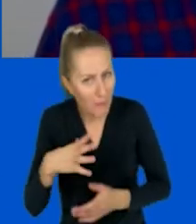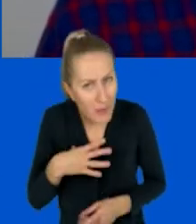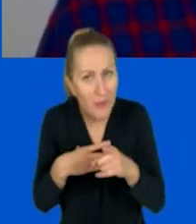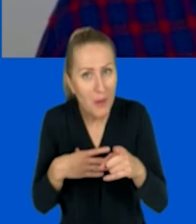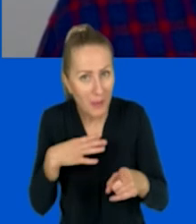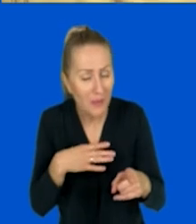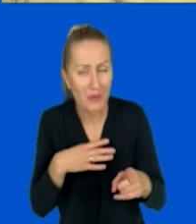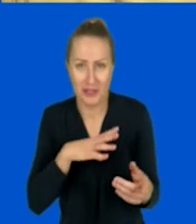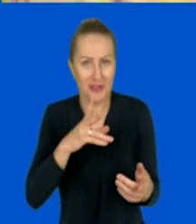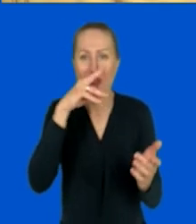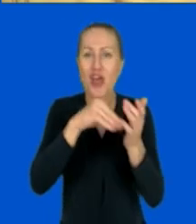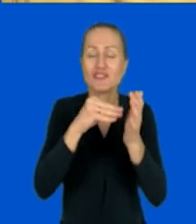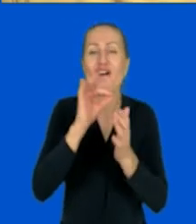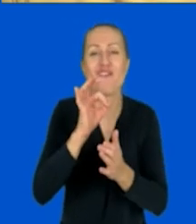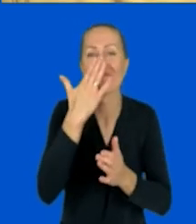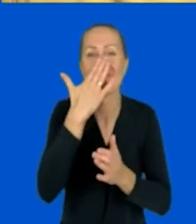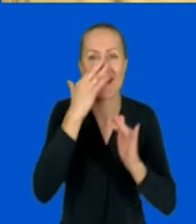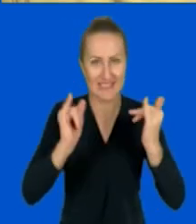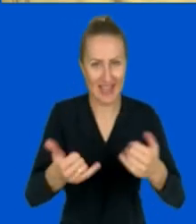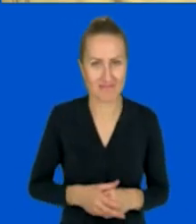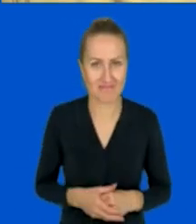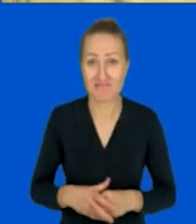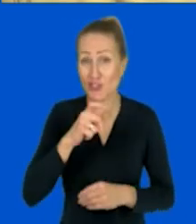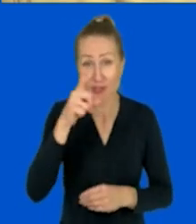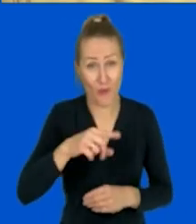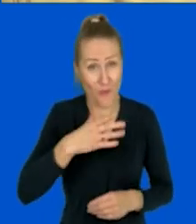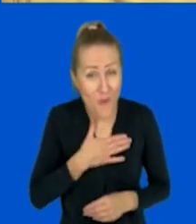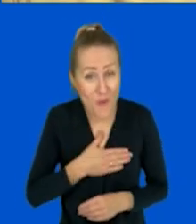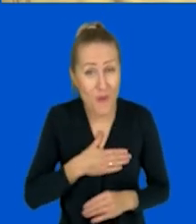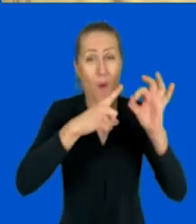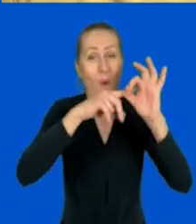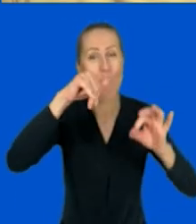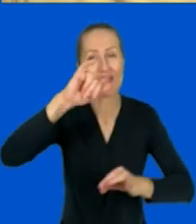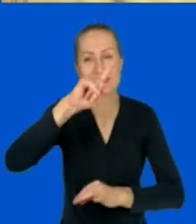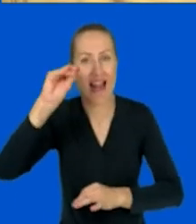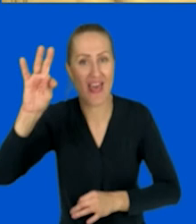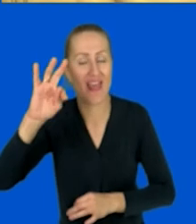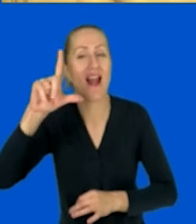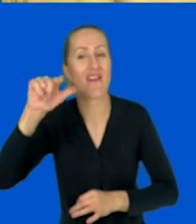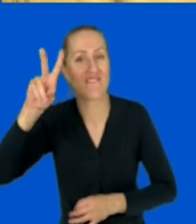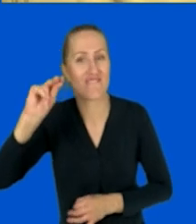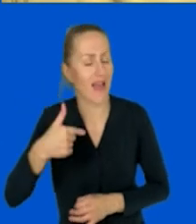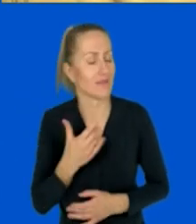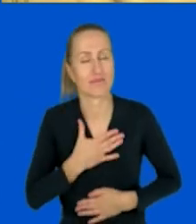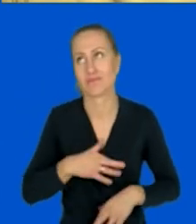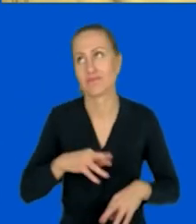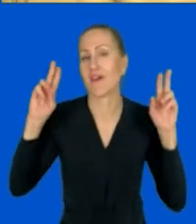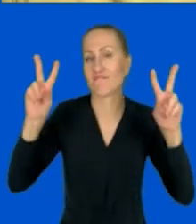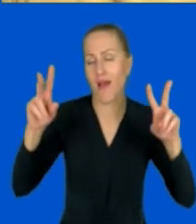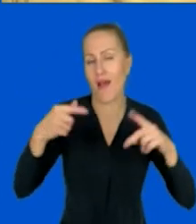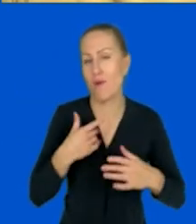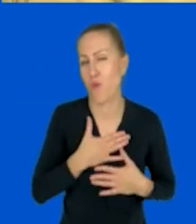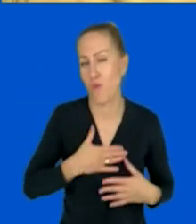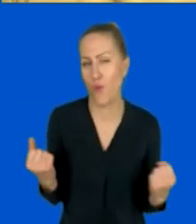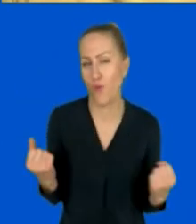Jakie macie doświadczenia z tą grą i czy lubicie Quizlet Live? Bo ja jestem totalnie jego fanką. Szczególnie, że Quizlet Live jest